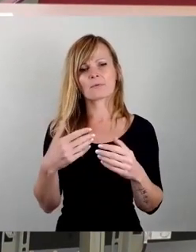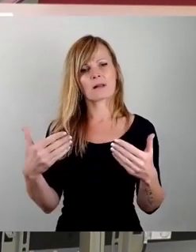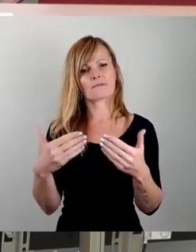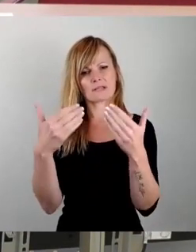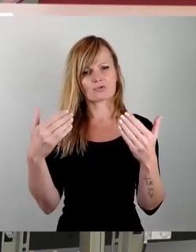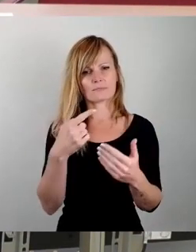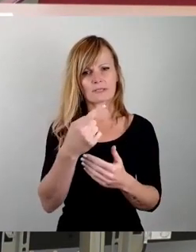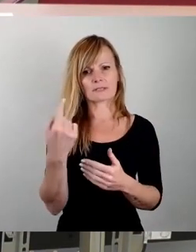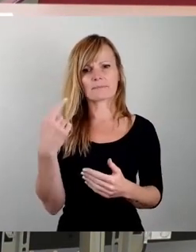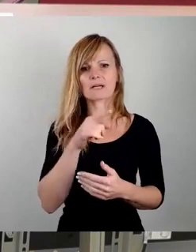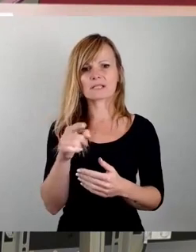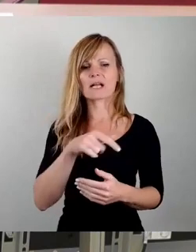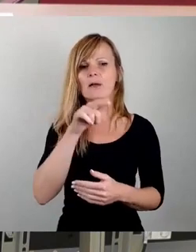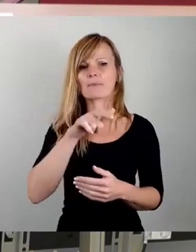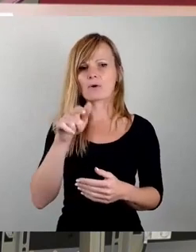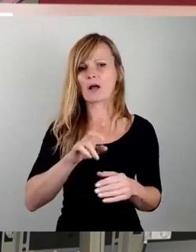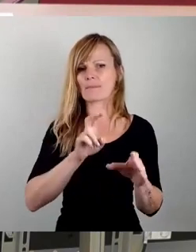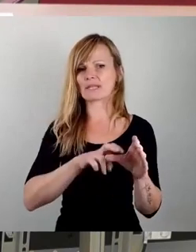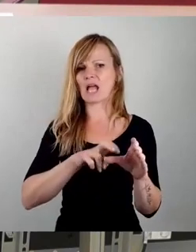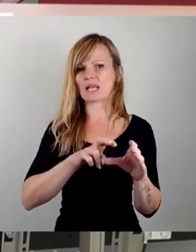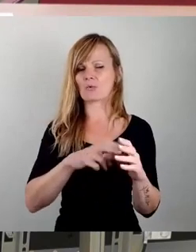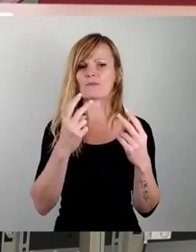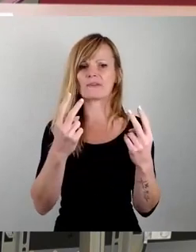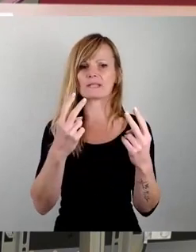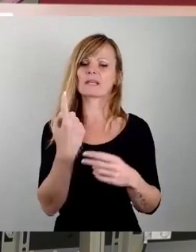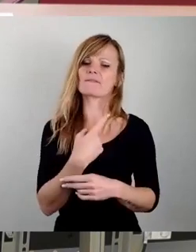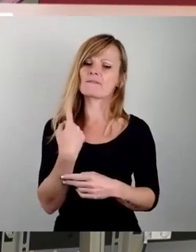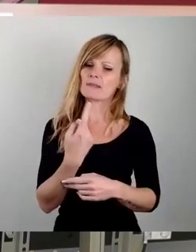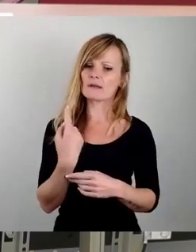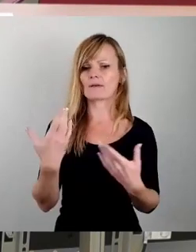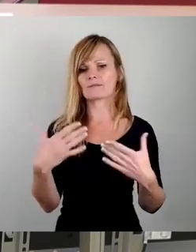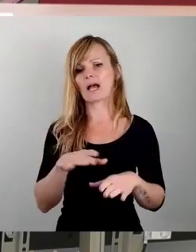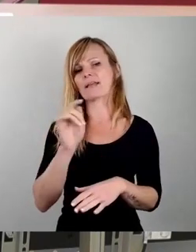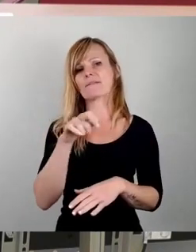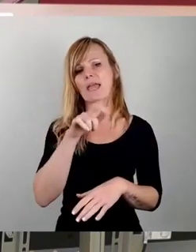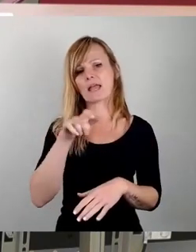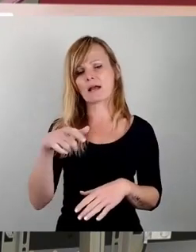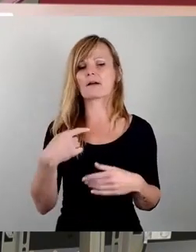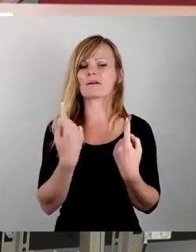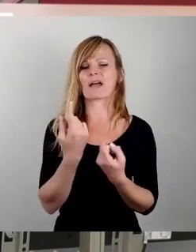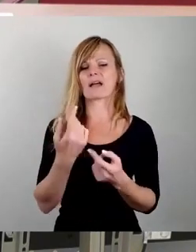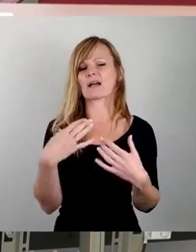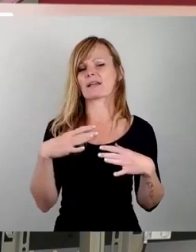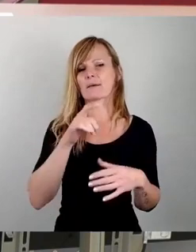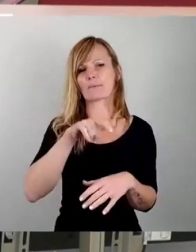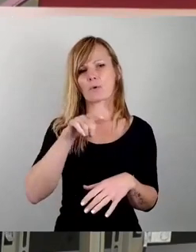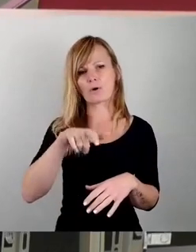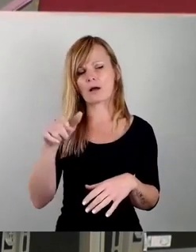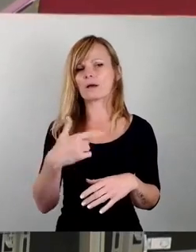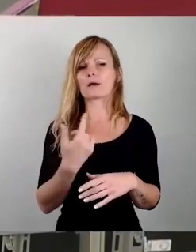Es wird hier immer gesagt, Bürgerbeteiligung ist wichtig, wir, Freie Wähler oder Bürger, wie die heißen, und AfD, Bürgerbeteiligung ist wichtig,